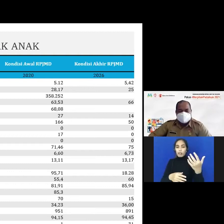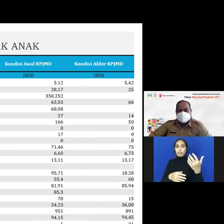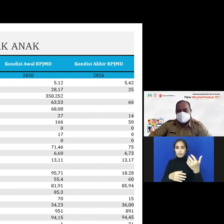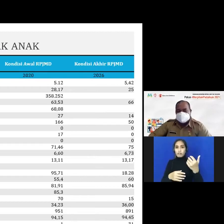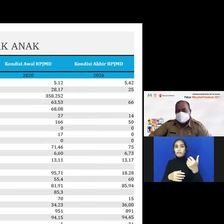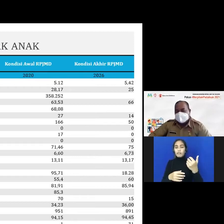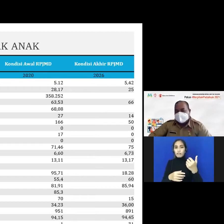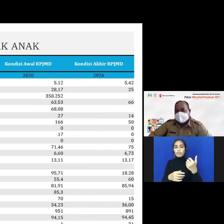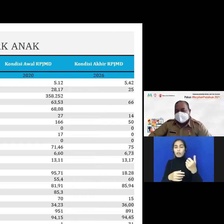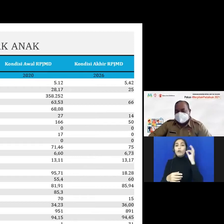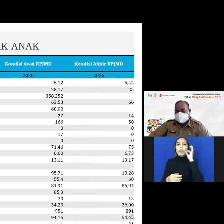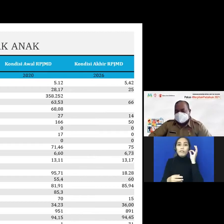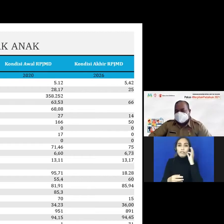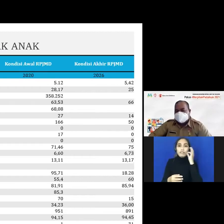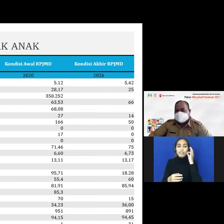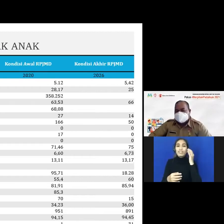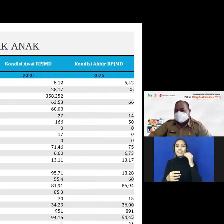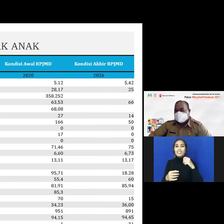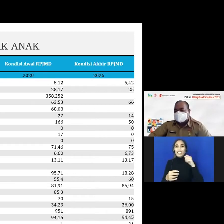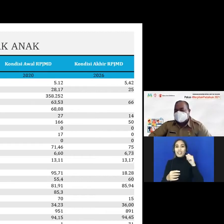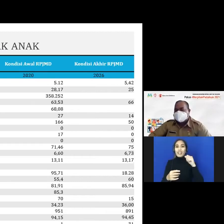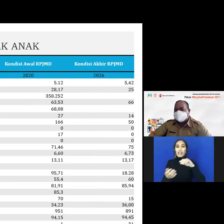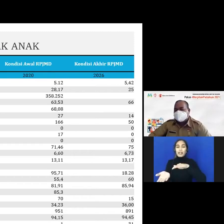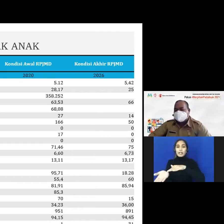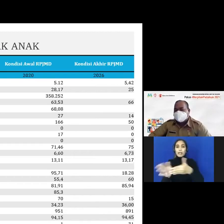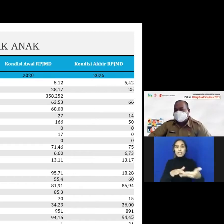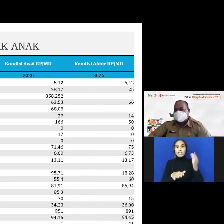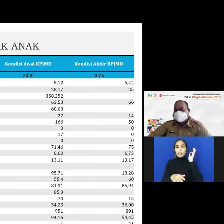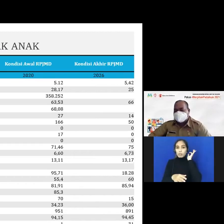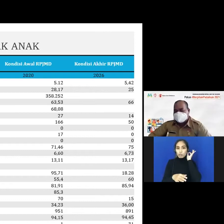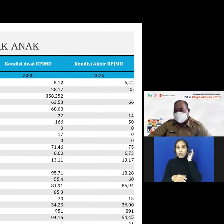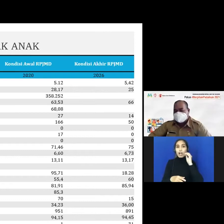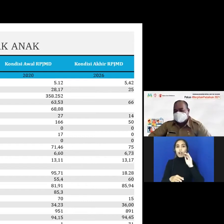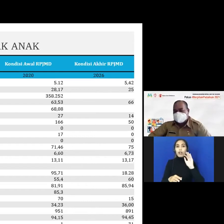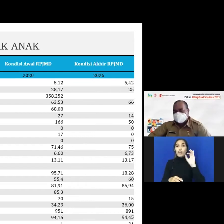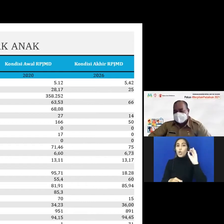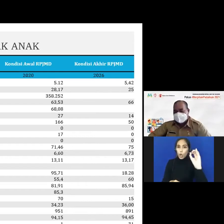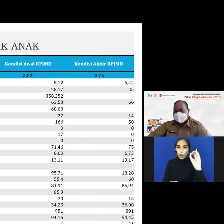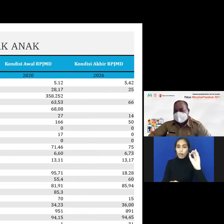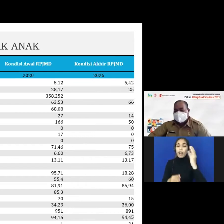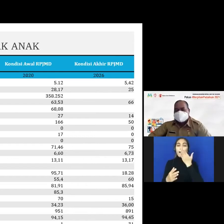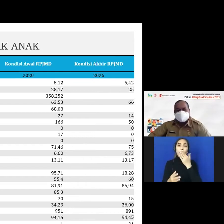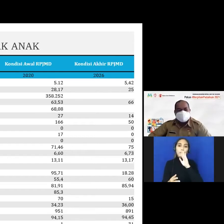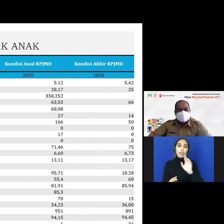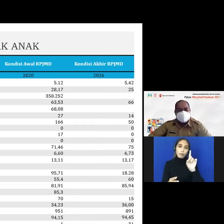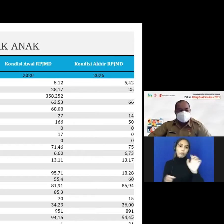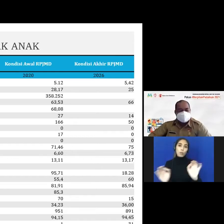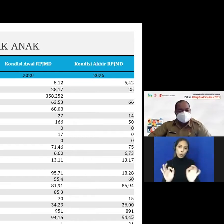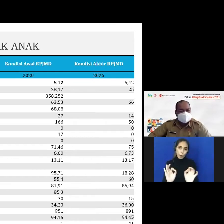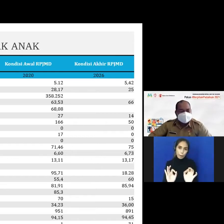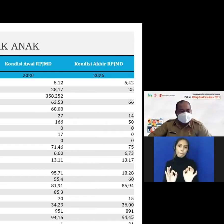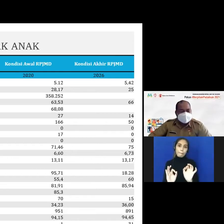kematian ibu kita bersyukur bahwa sampai sekarang ini masih 0 belum ada kita berharap bahwa ini kita bisa